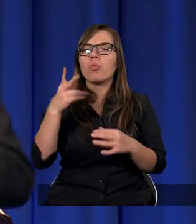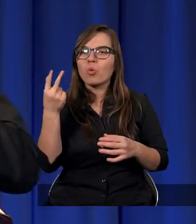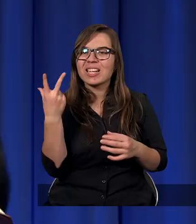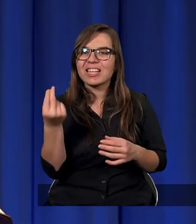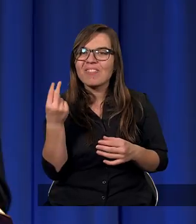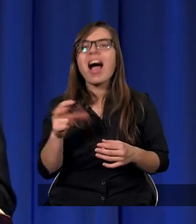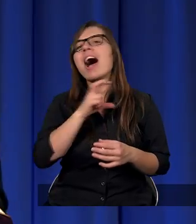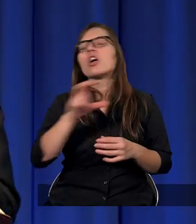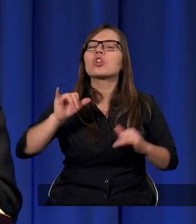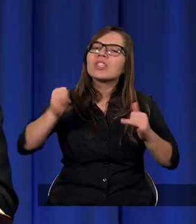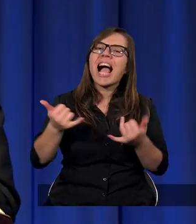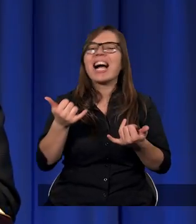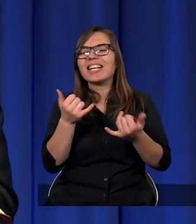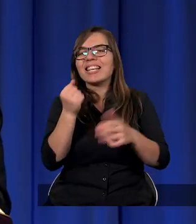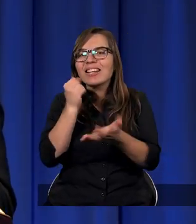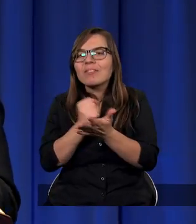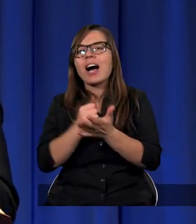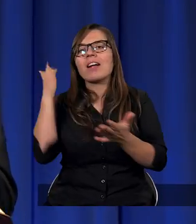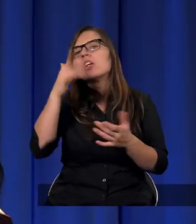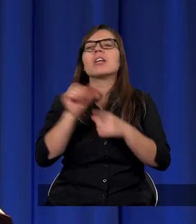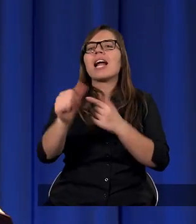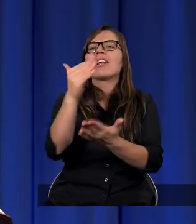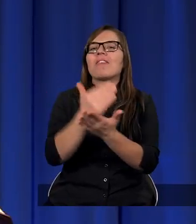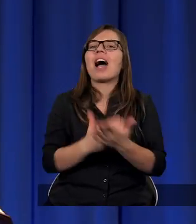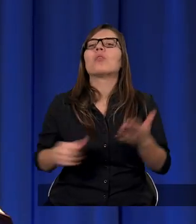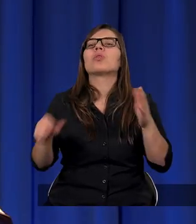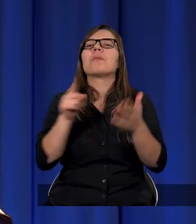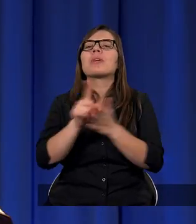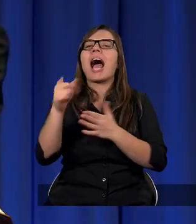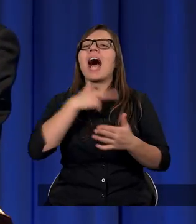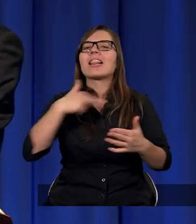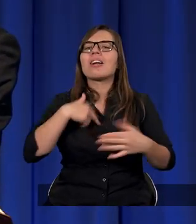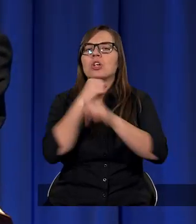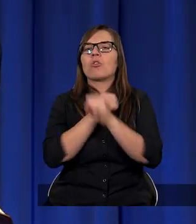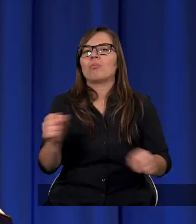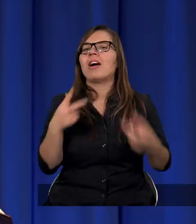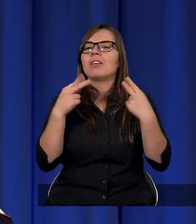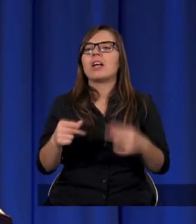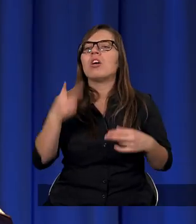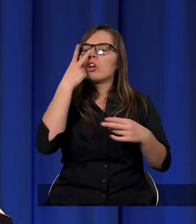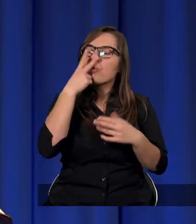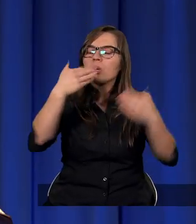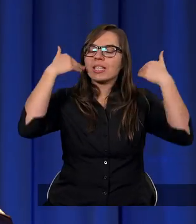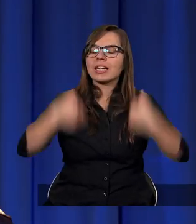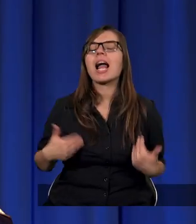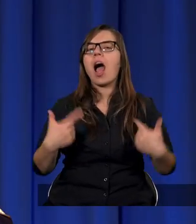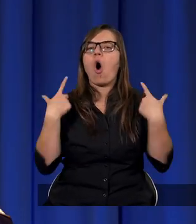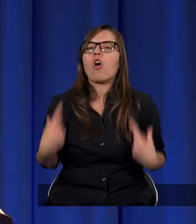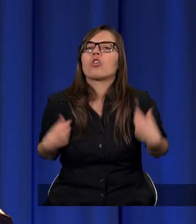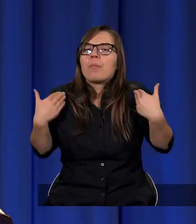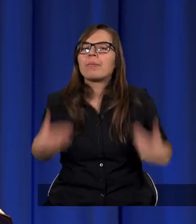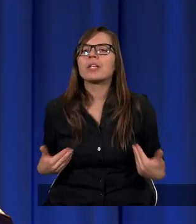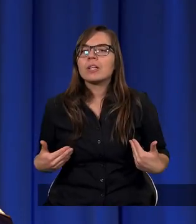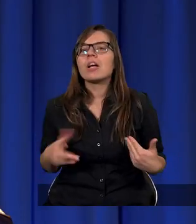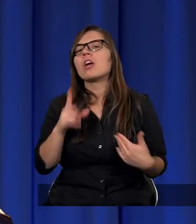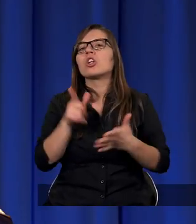czy jakiejkolwiek doktryny jest warunkiem koniecznym do naszego zbawienia, bo tylko spójrzmy na nas osobiście, spójrzmy jak